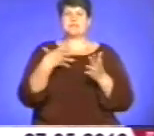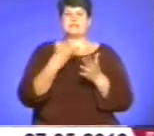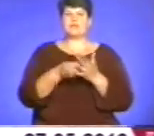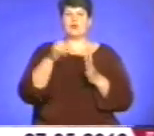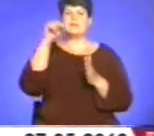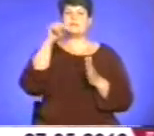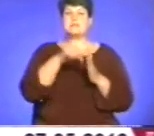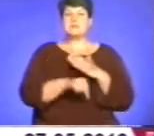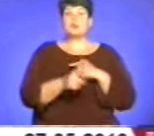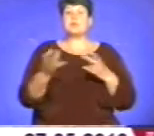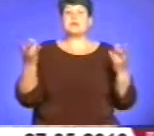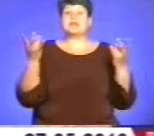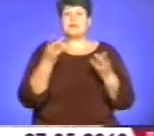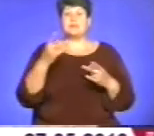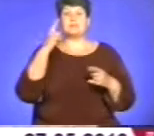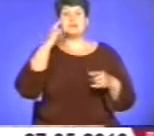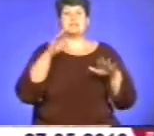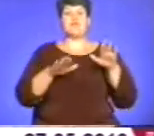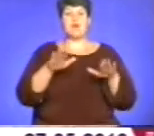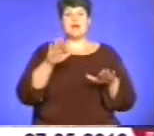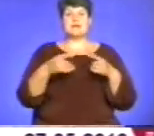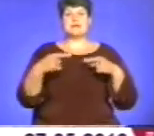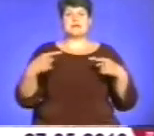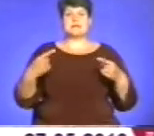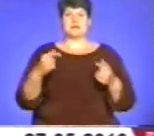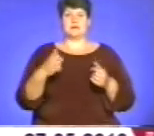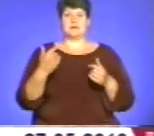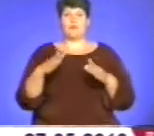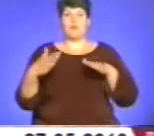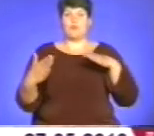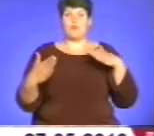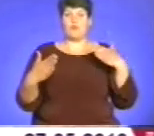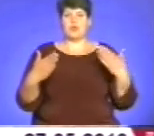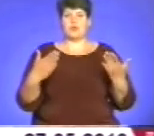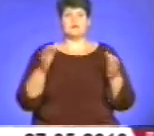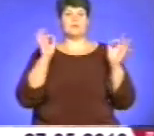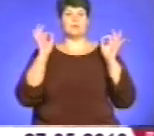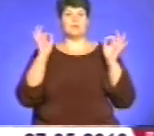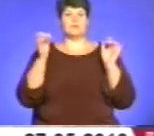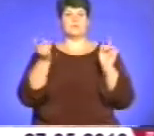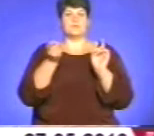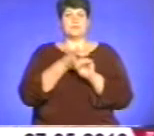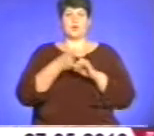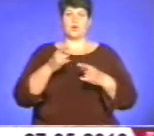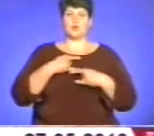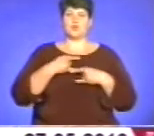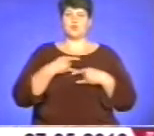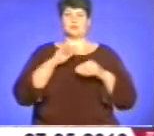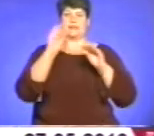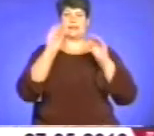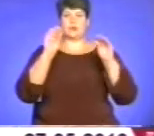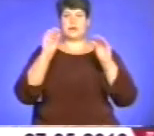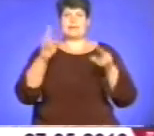слово, тому що треба зважувати з різних боків, як засобами хореографії, і через музику, костюм та декорацію